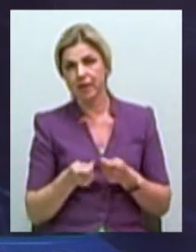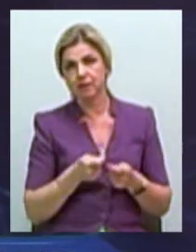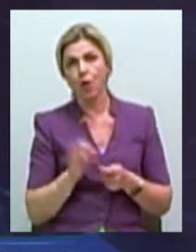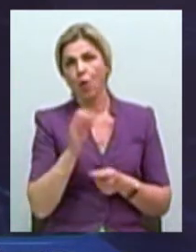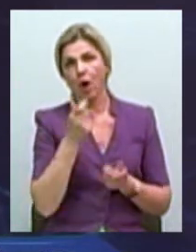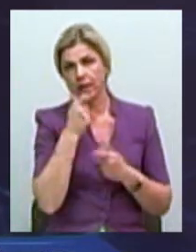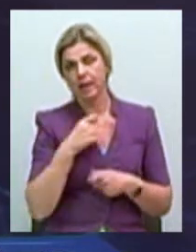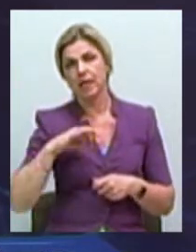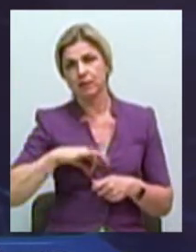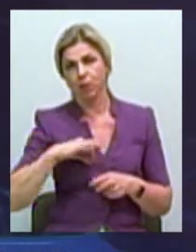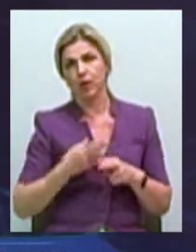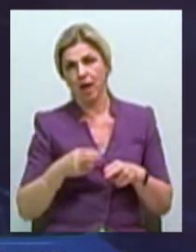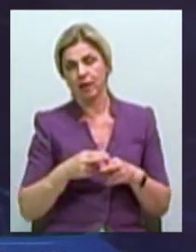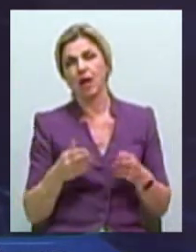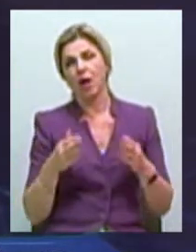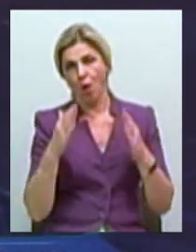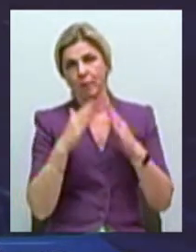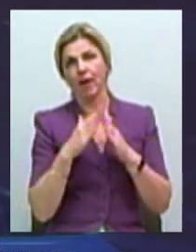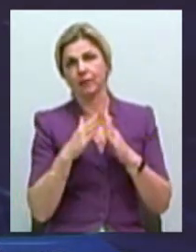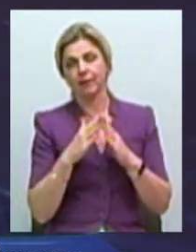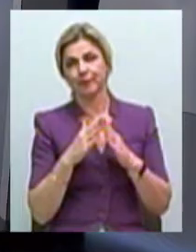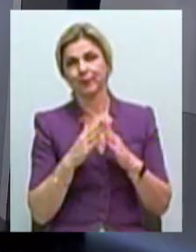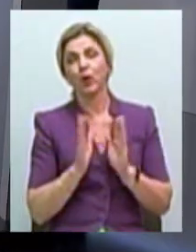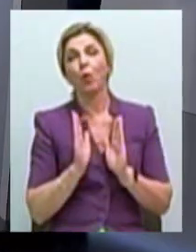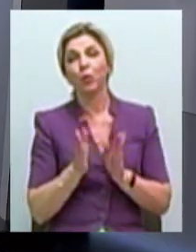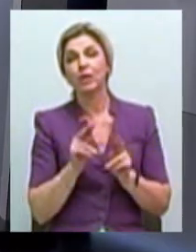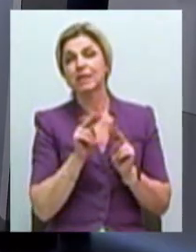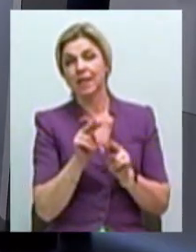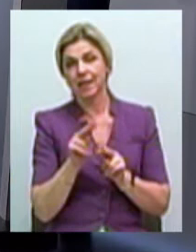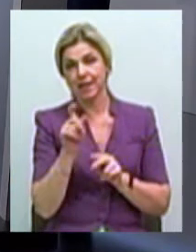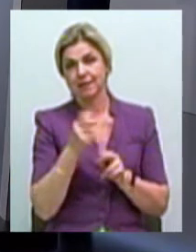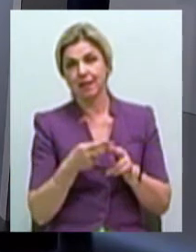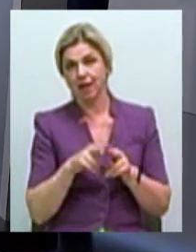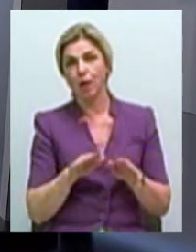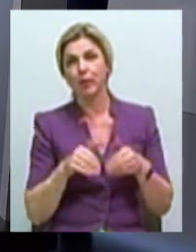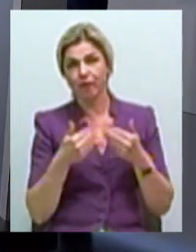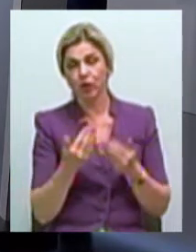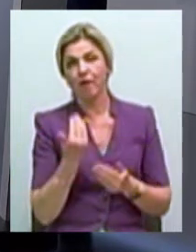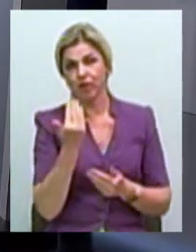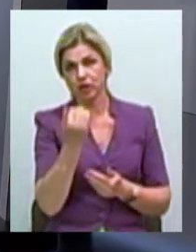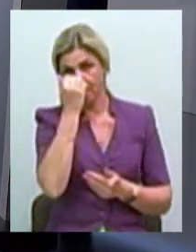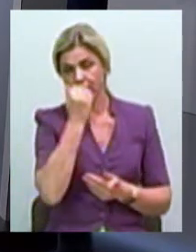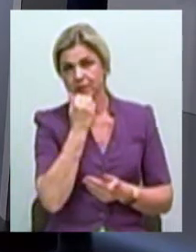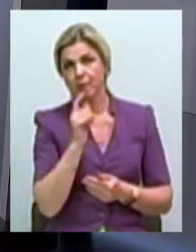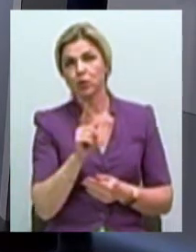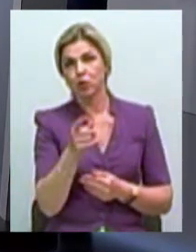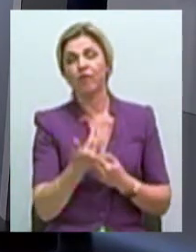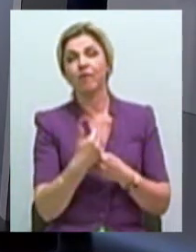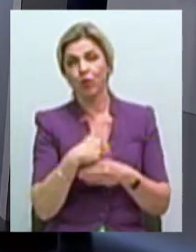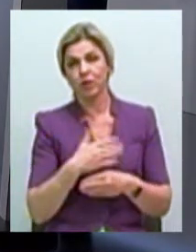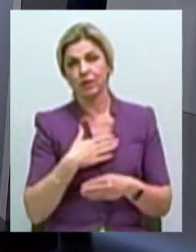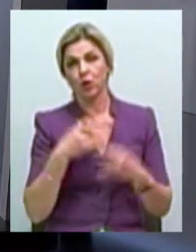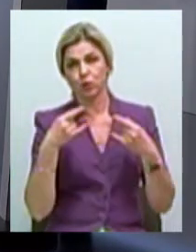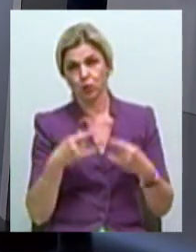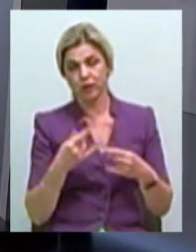корректном использовании этого объекта культуры. Мы будем стежить за цією пропозицією Вашею. Спасибо, что Вы были сегодня у нас в